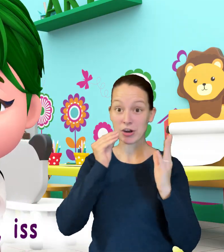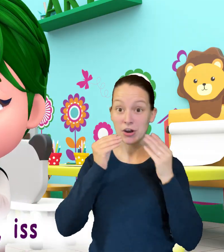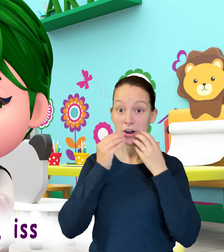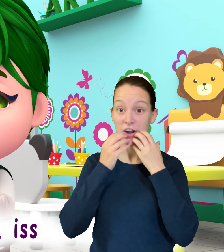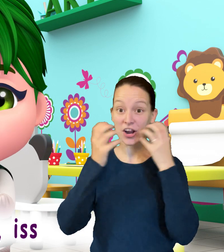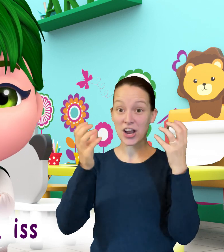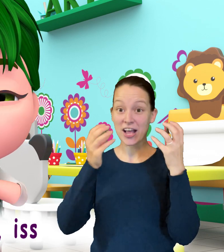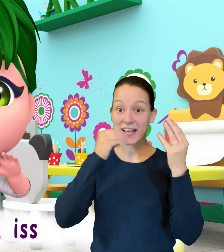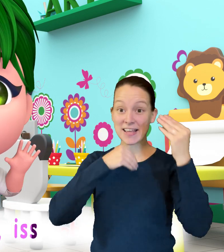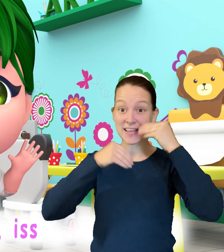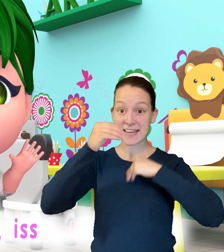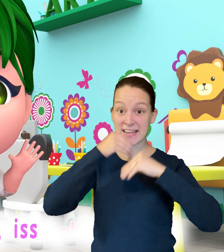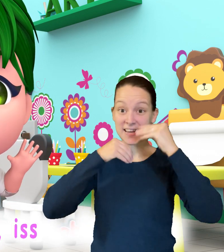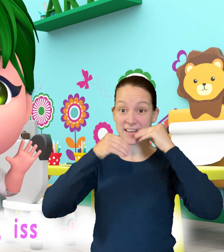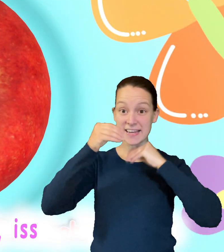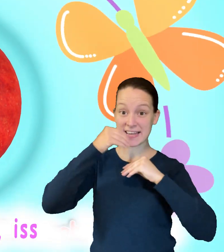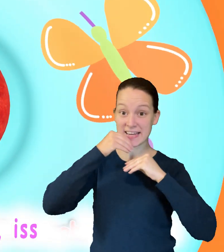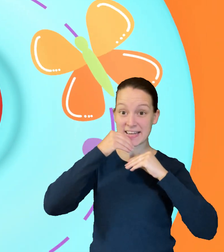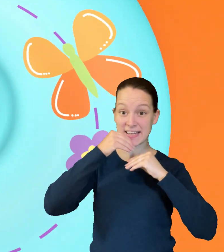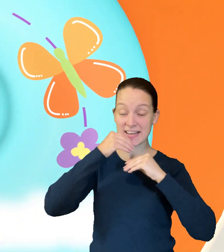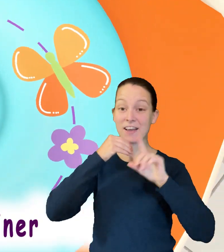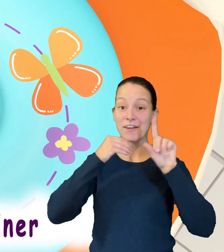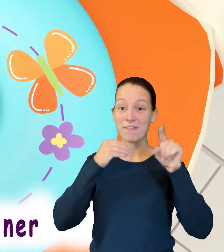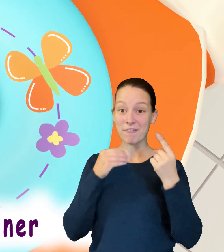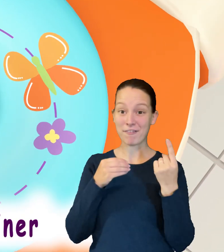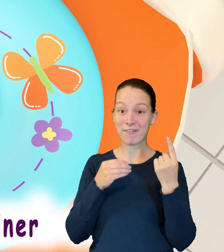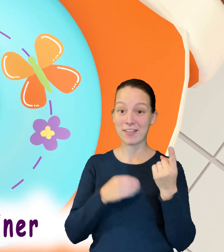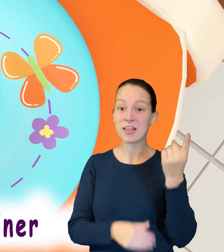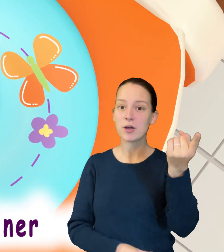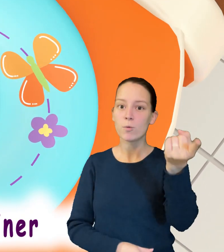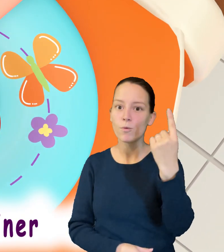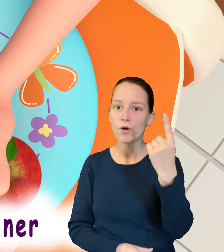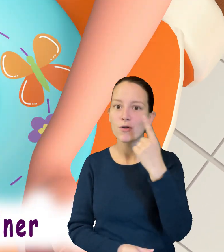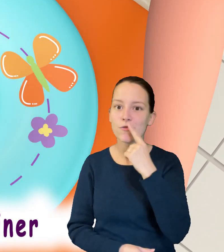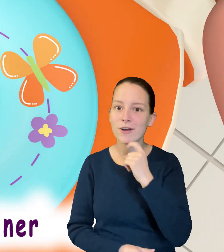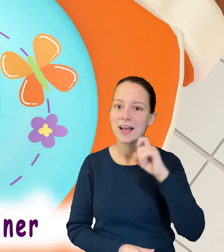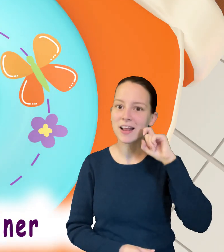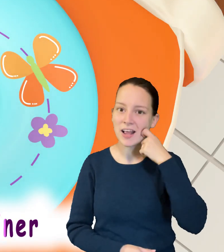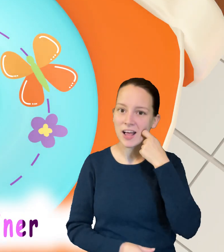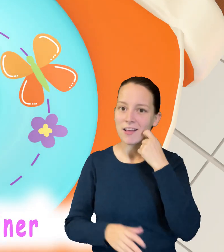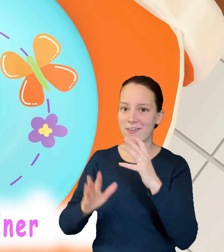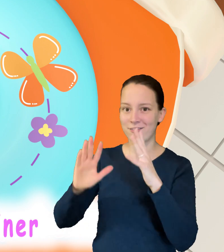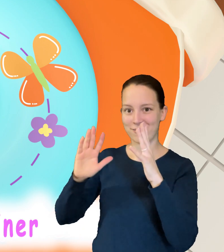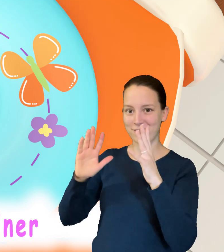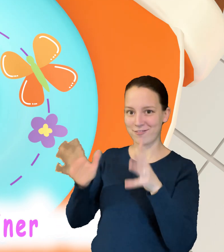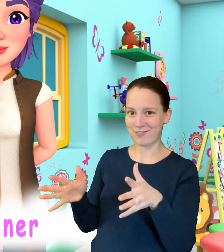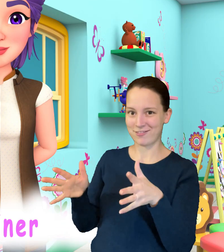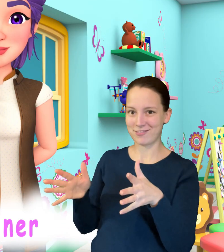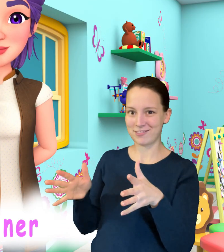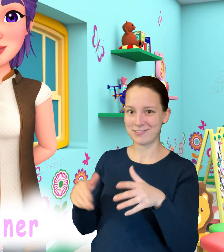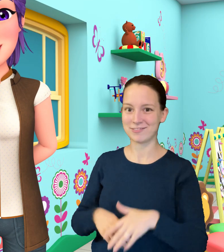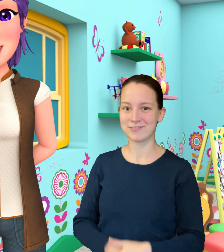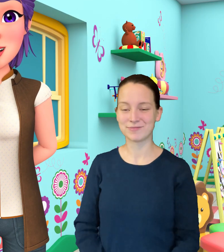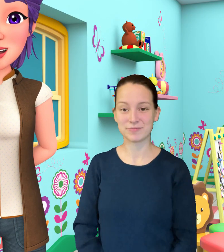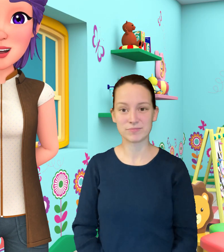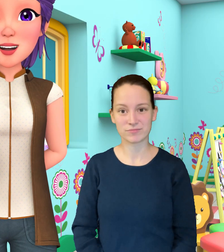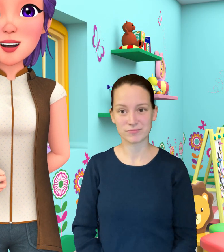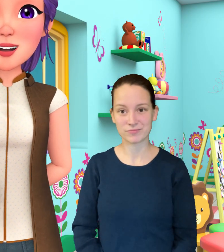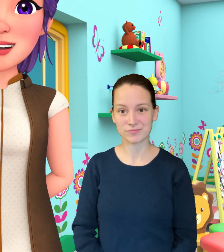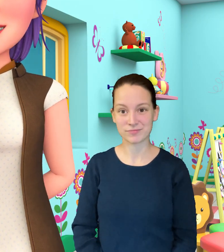groß, der Lehrer rief laut, is, is, is, da war es nur noch